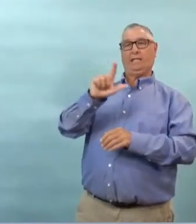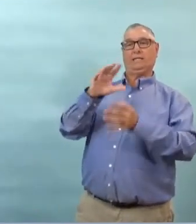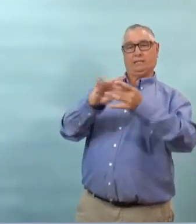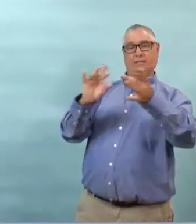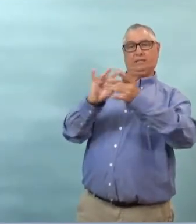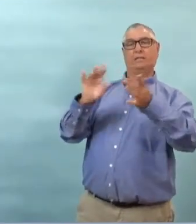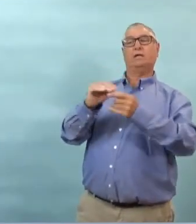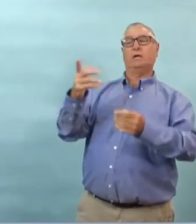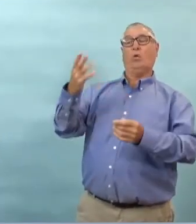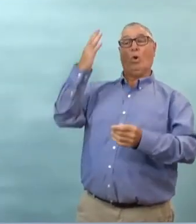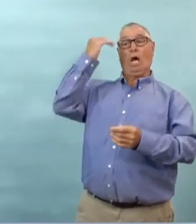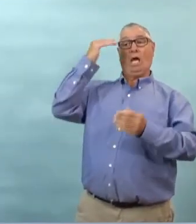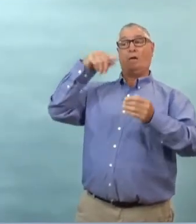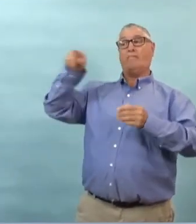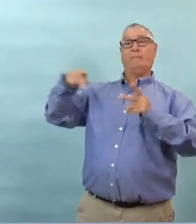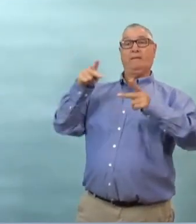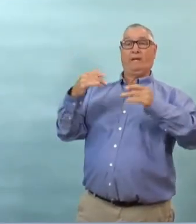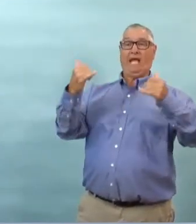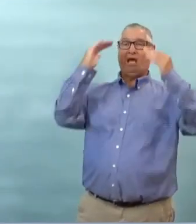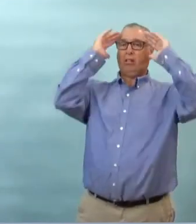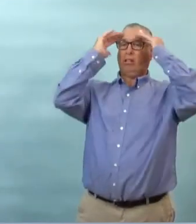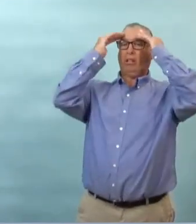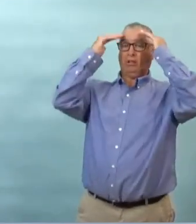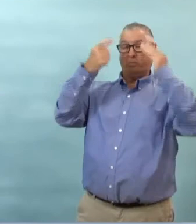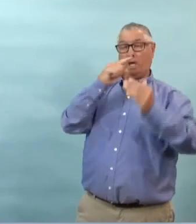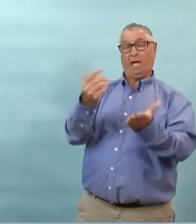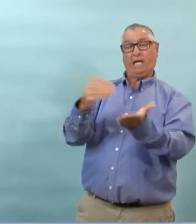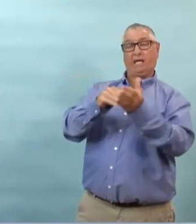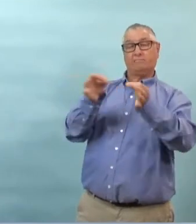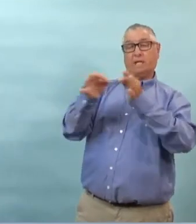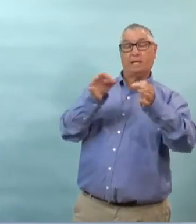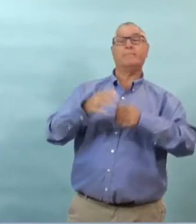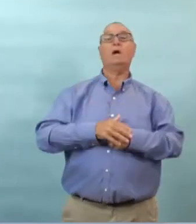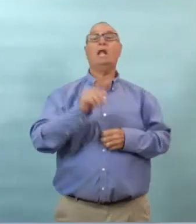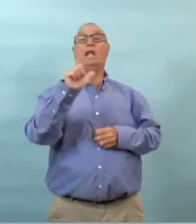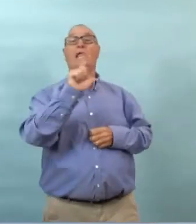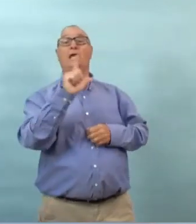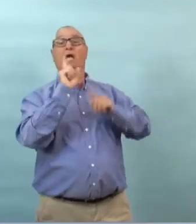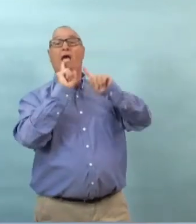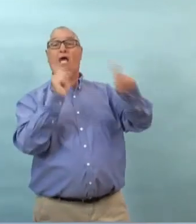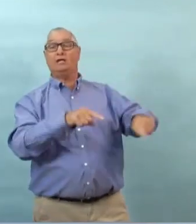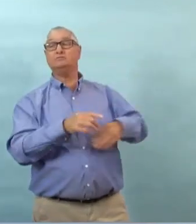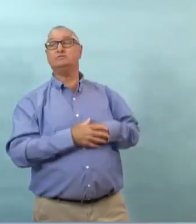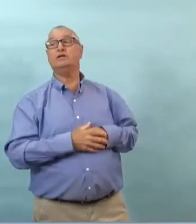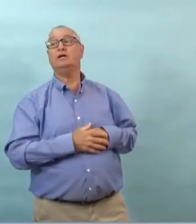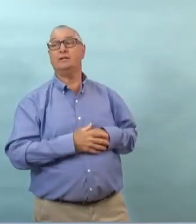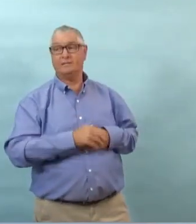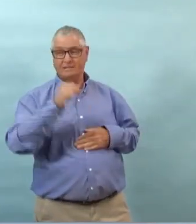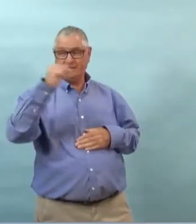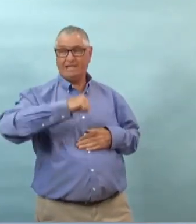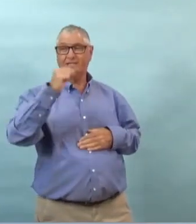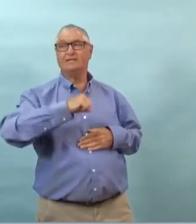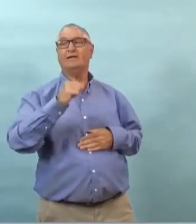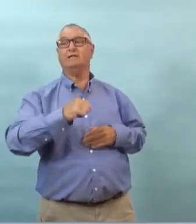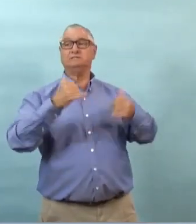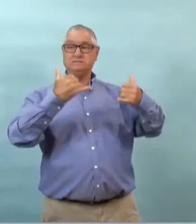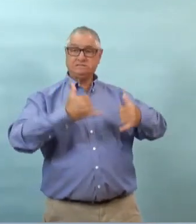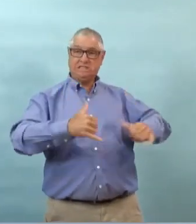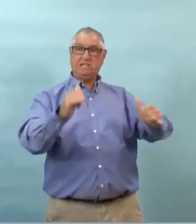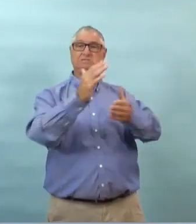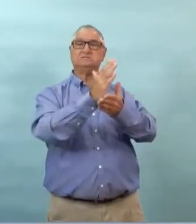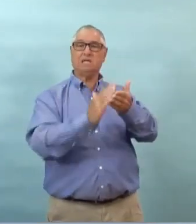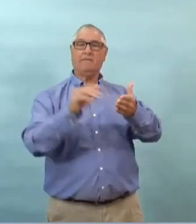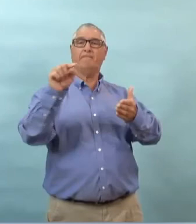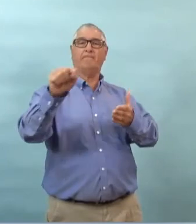alors de ce que l'on sait et encore une fois je veux répéter que l'enquête est en cours il y a encore quelques cas qui ont besoin de plus de